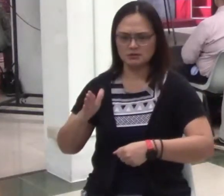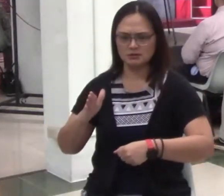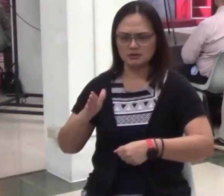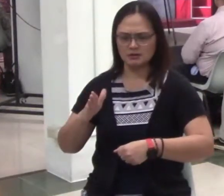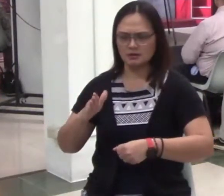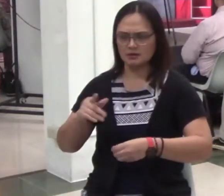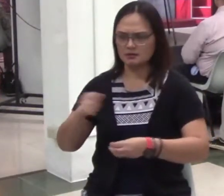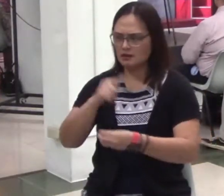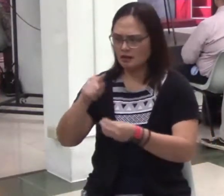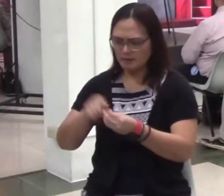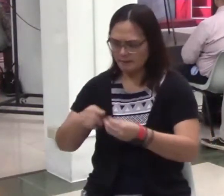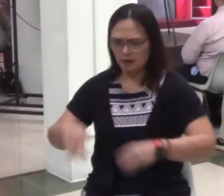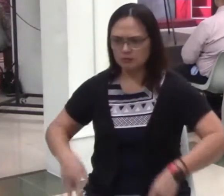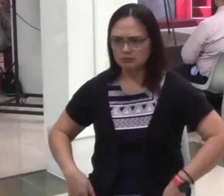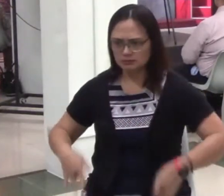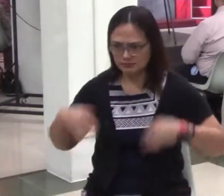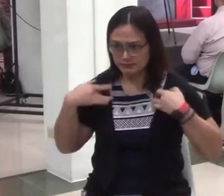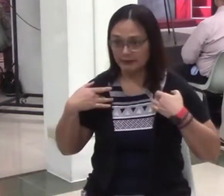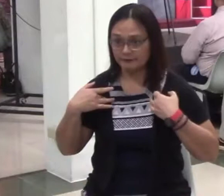pakialaman ang buhay nila.